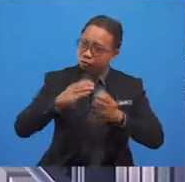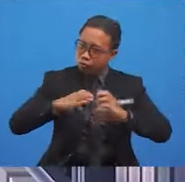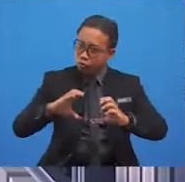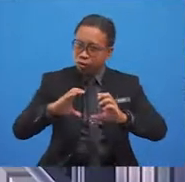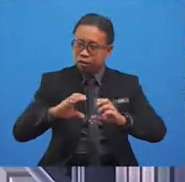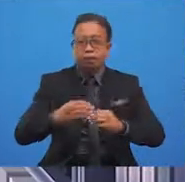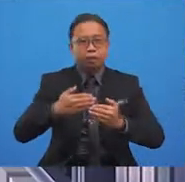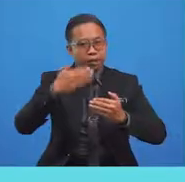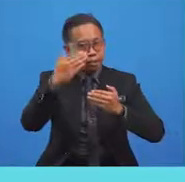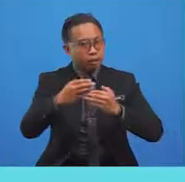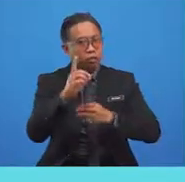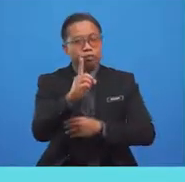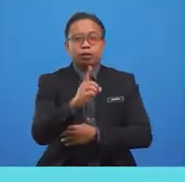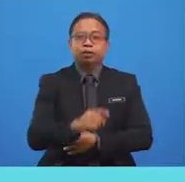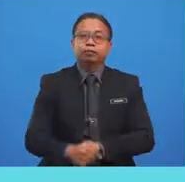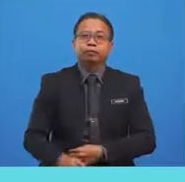next one.